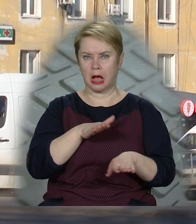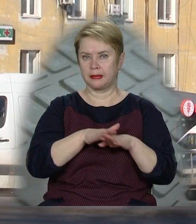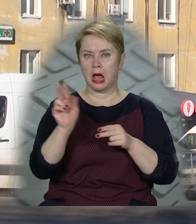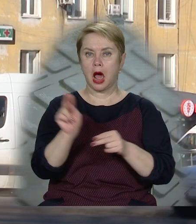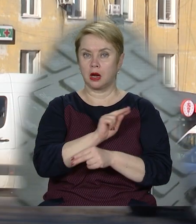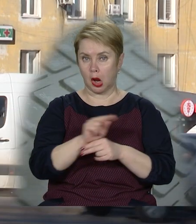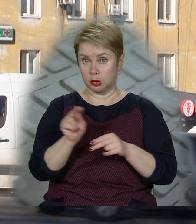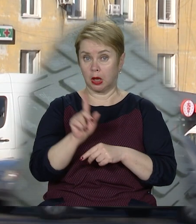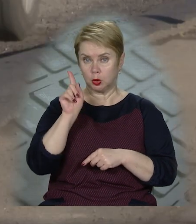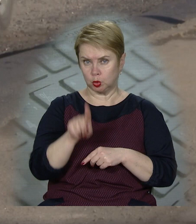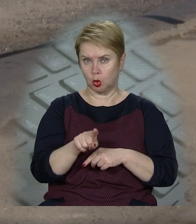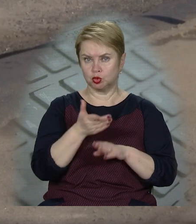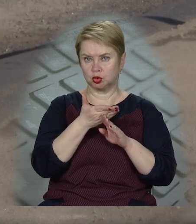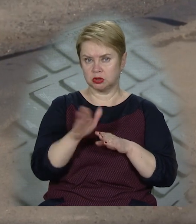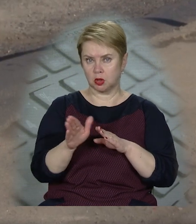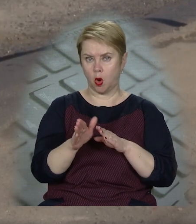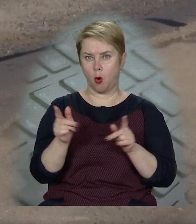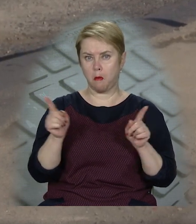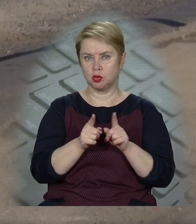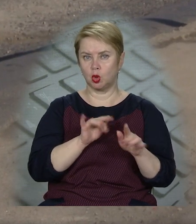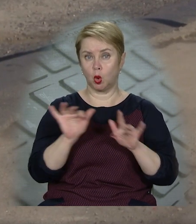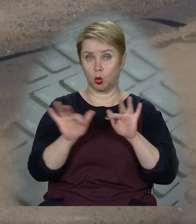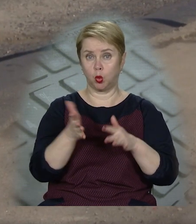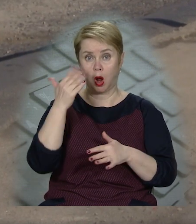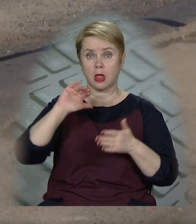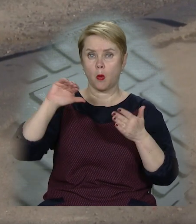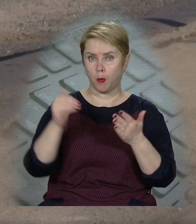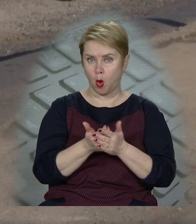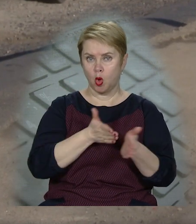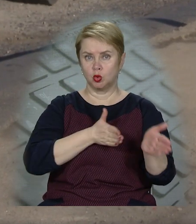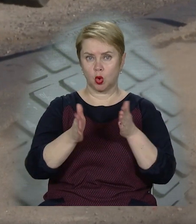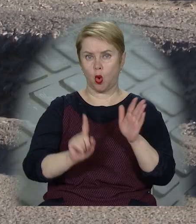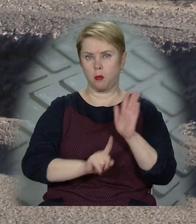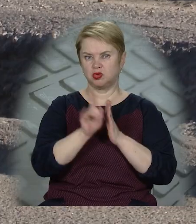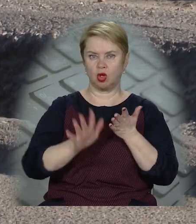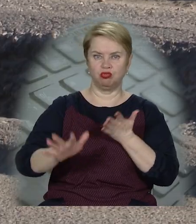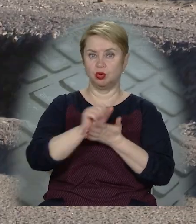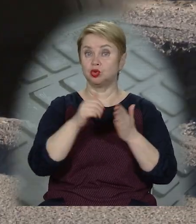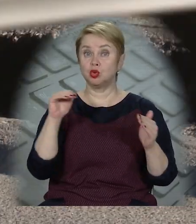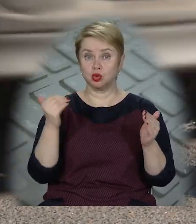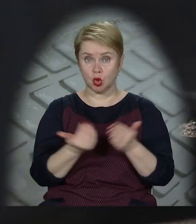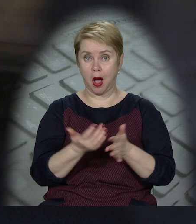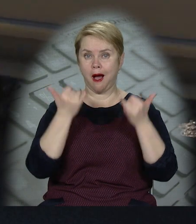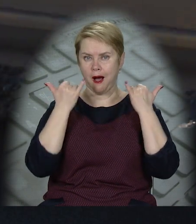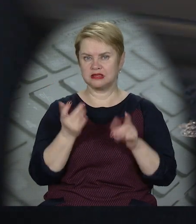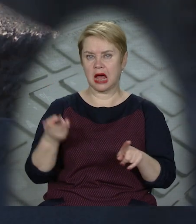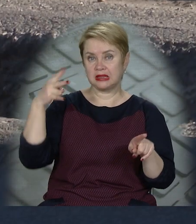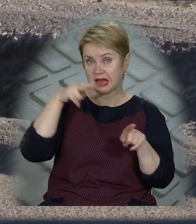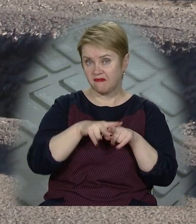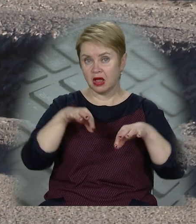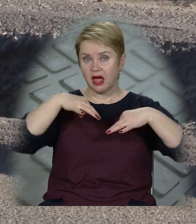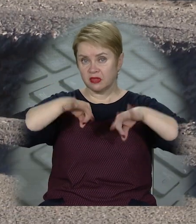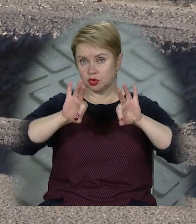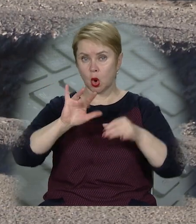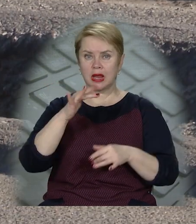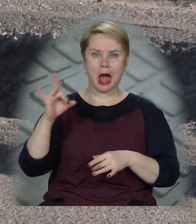капітально ремонтували. Тоді навіть частково обмежили рух. Та коли його поновили, дорогу почали нищити знову. А зараз навантаженість на